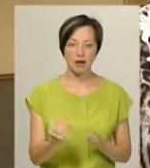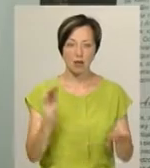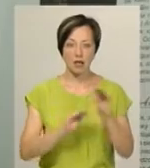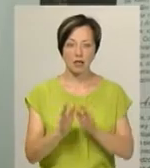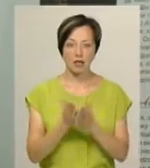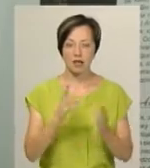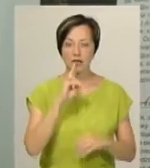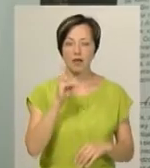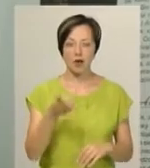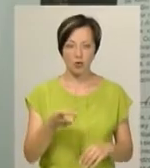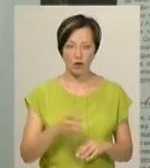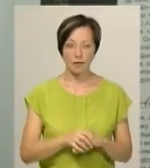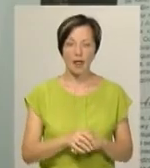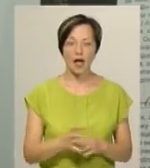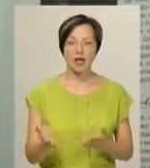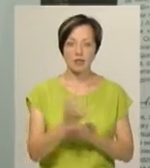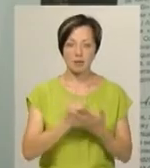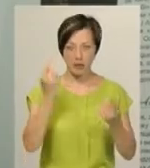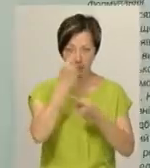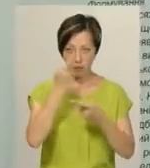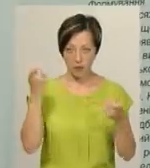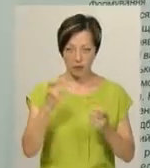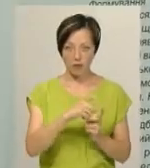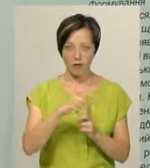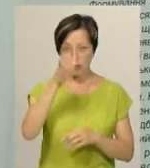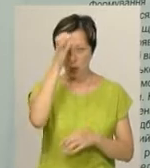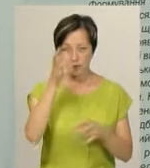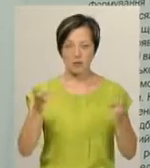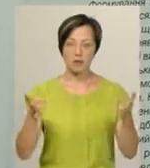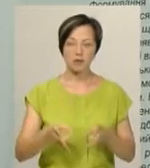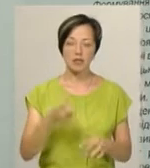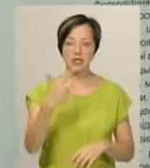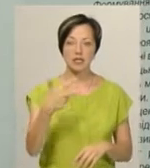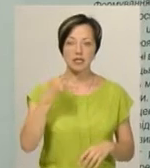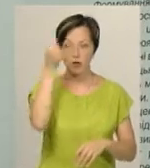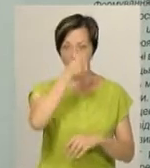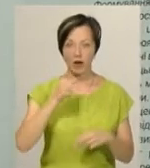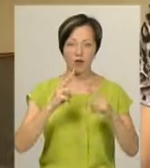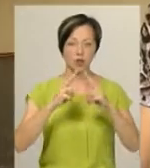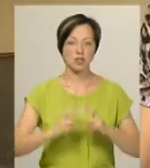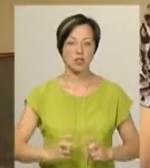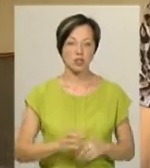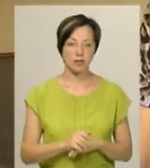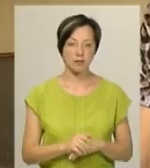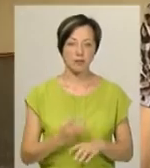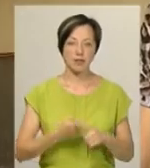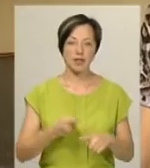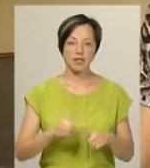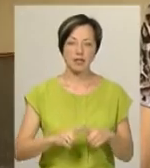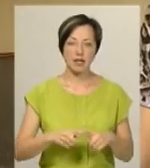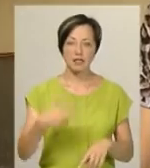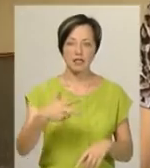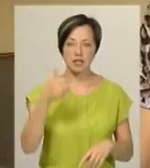Хмельниччини» два роки. На збір інформацій, за словами науковців, знадобилося 30 років досліджень. Це 30